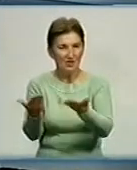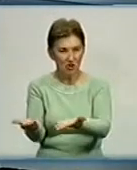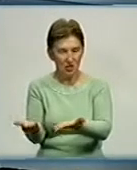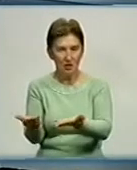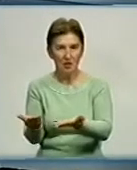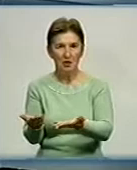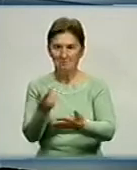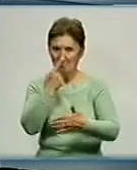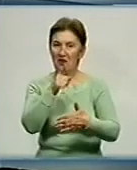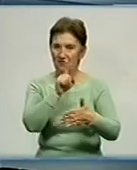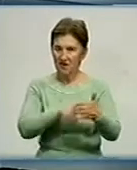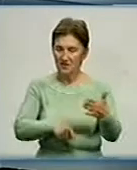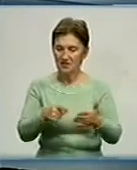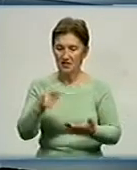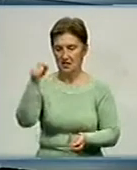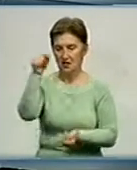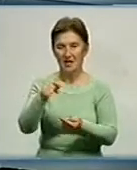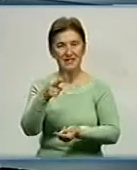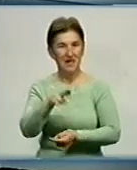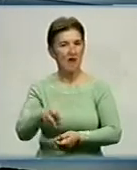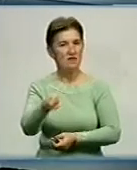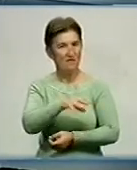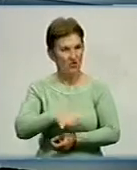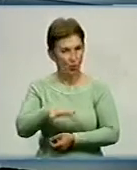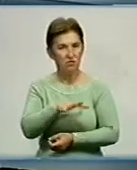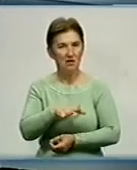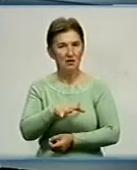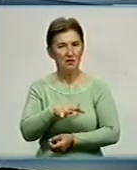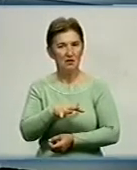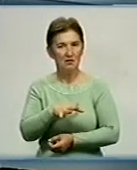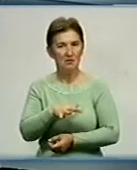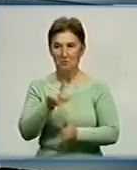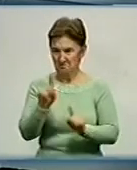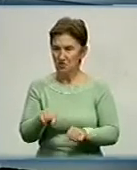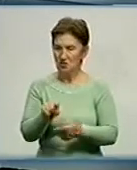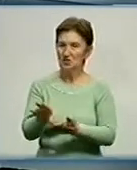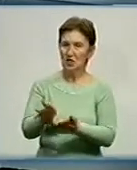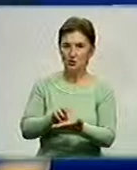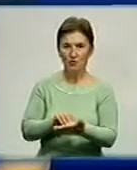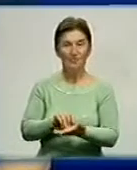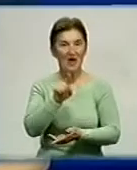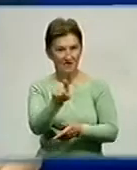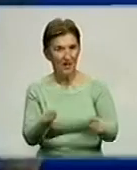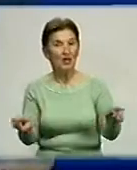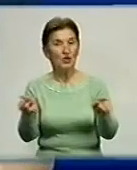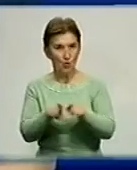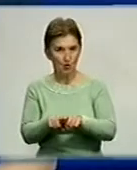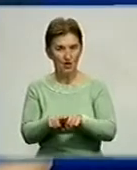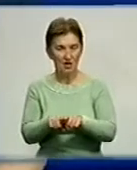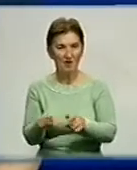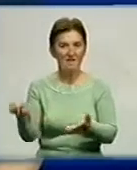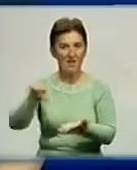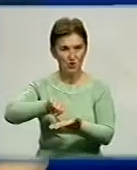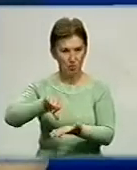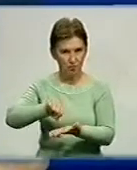визнана для Європи, що вона є навіть зразкова. Ви теж виступали, доповідали про